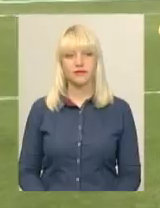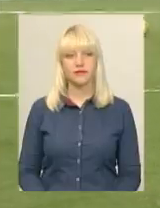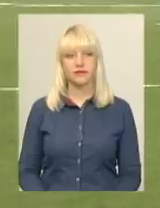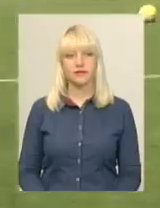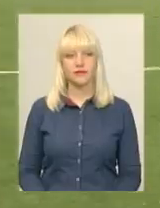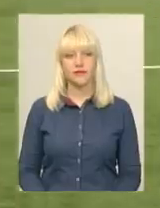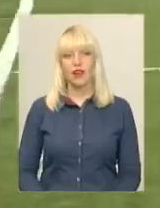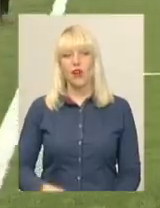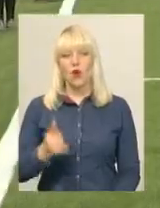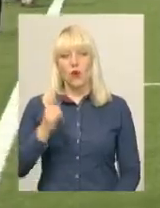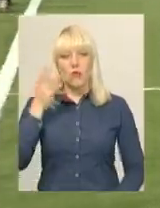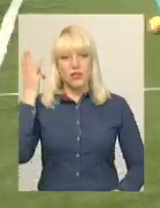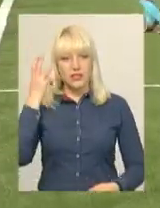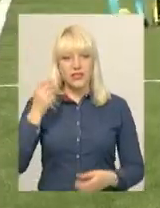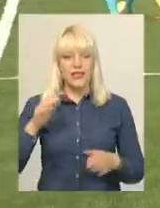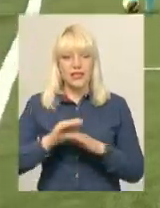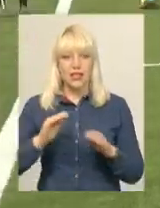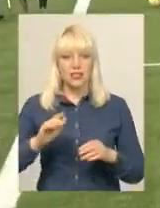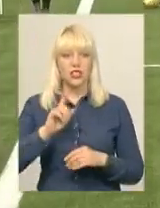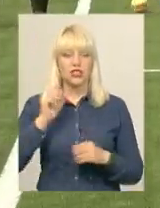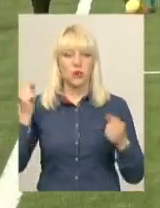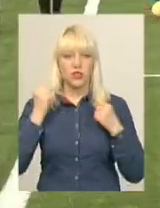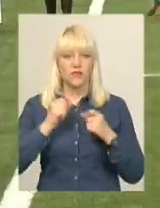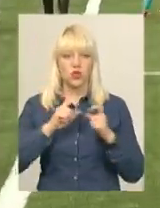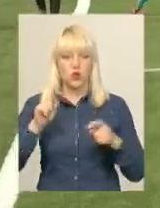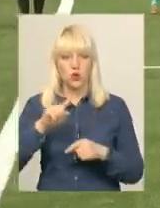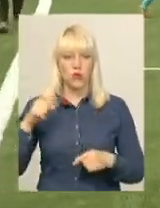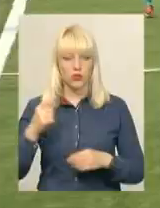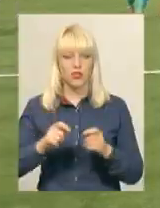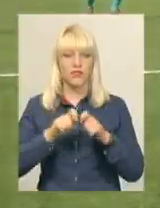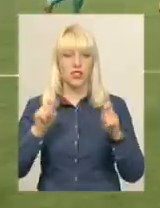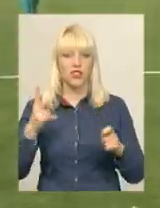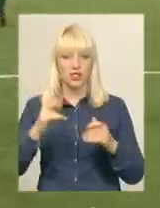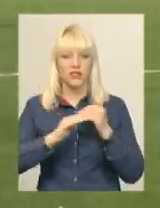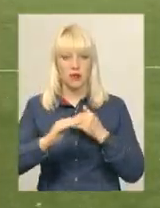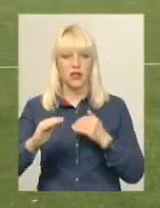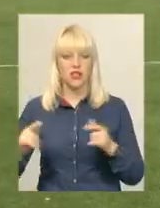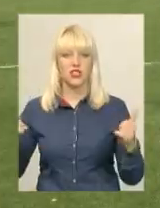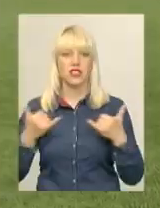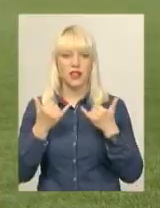У Хмельницькій дитячо-юнацькій спортивній школі номер 1 відкрили два майданчики для мініфутболу.